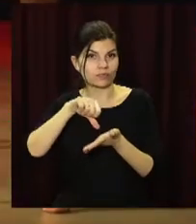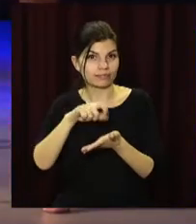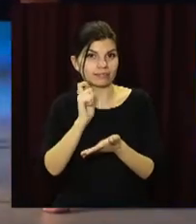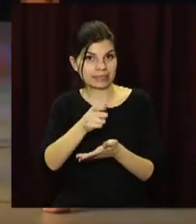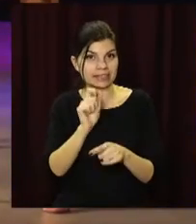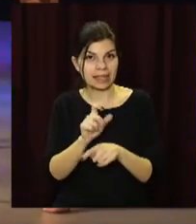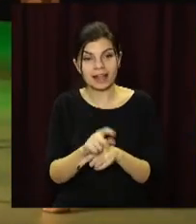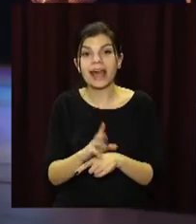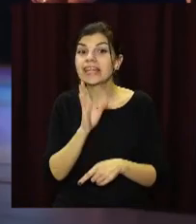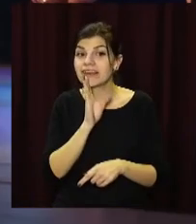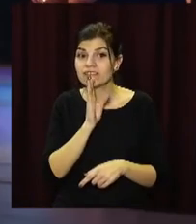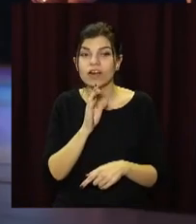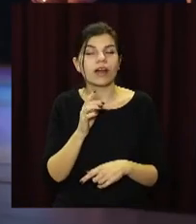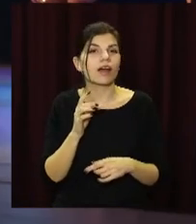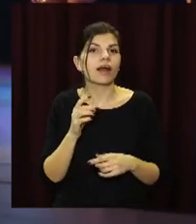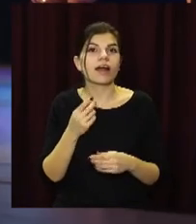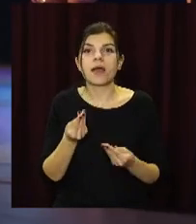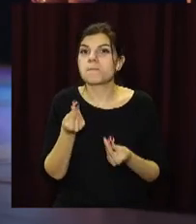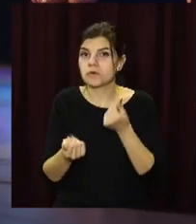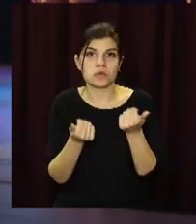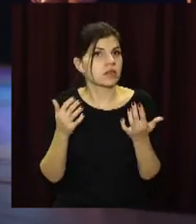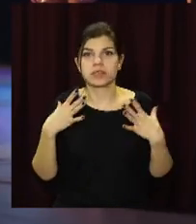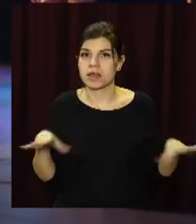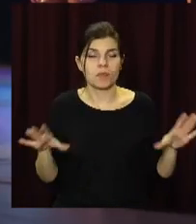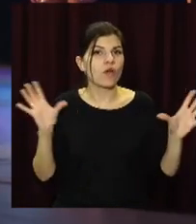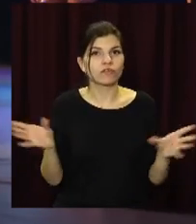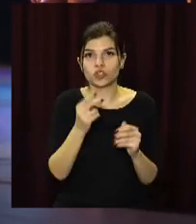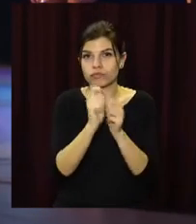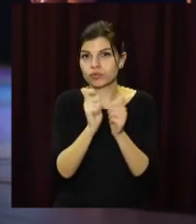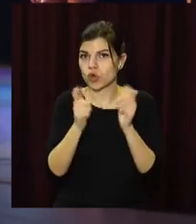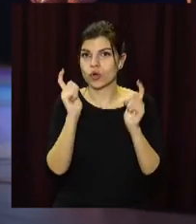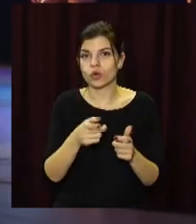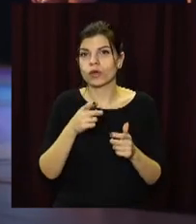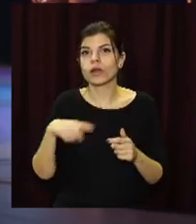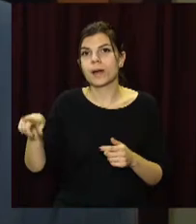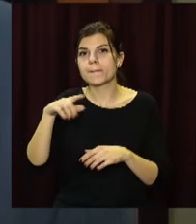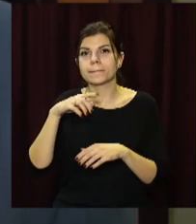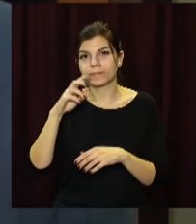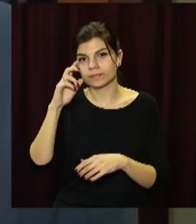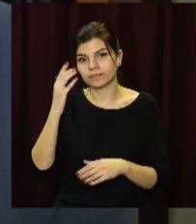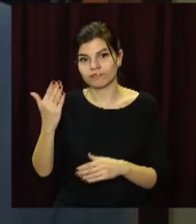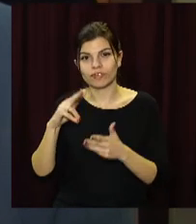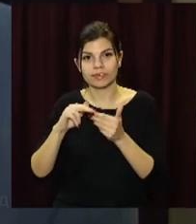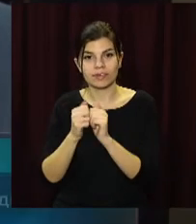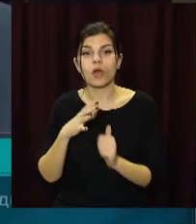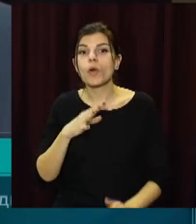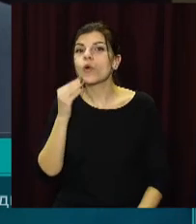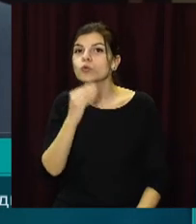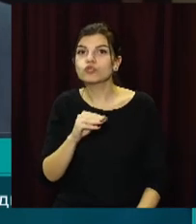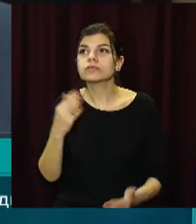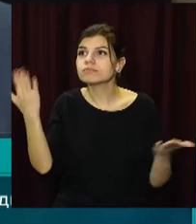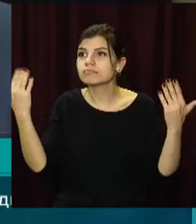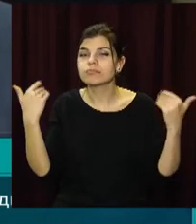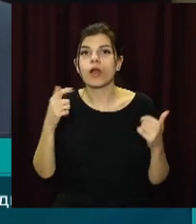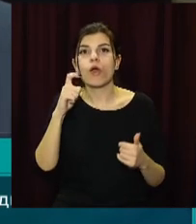Організатори кажуть, дівчатам ні за що платити не довелося. Все профінансували з міської скарбниці. Були привлечені найкращі хореографи,